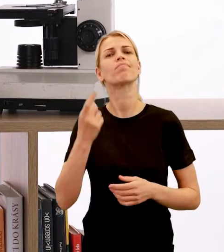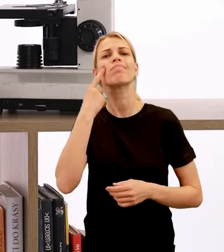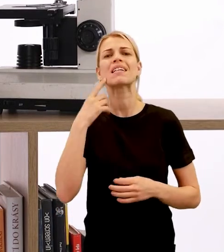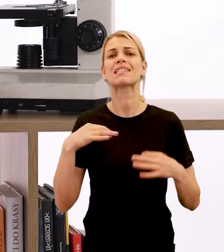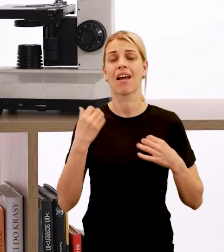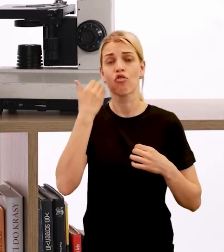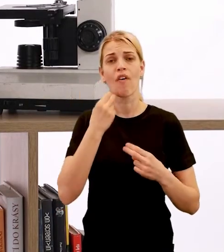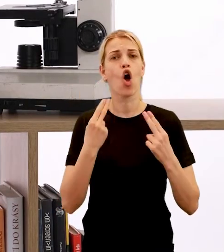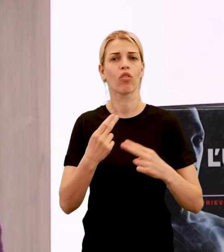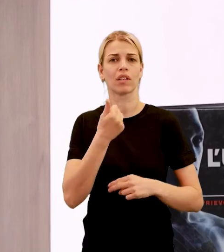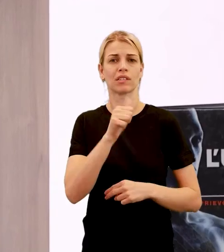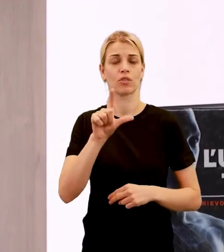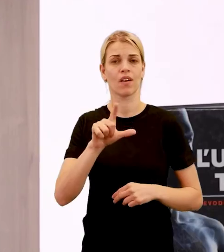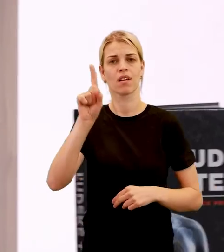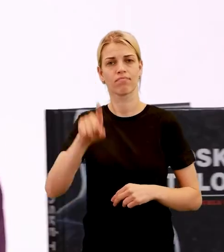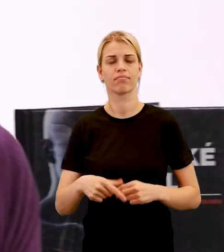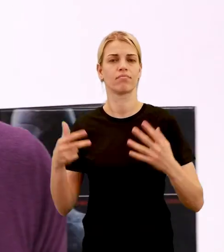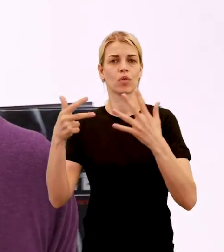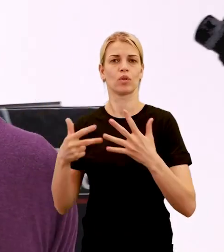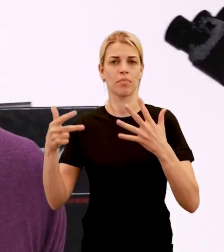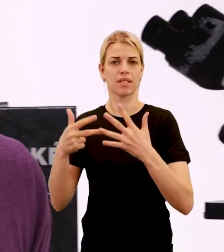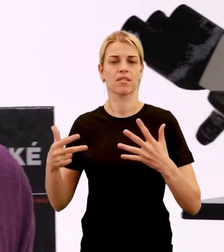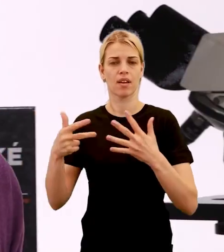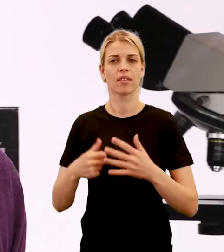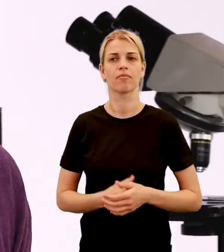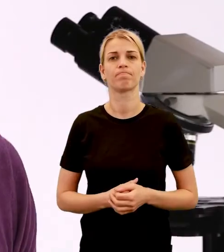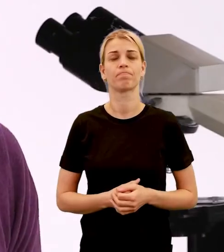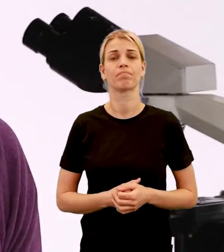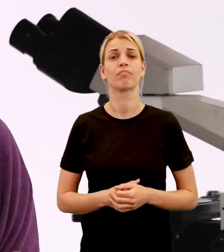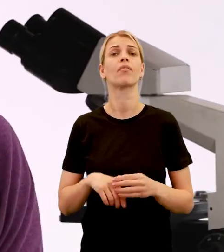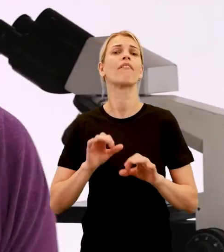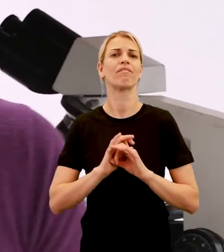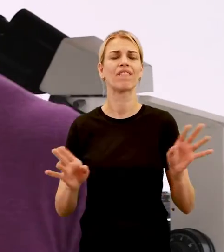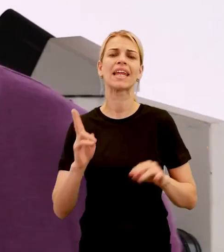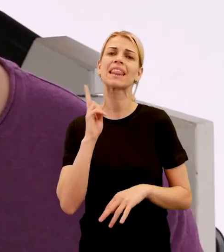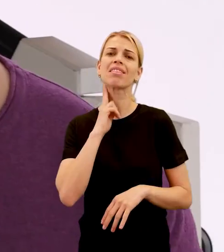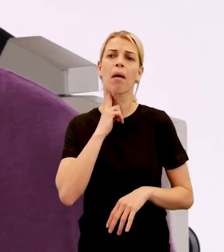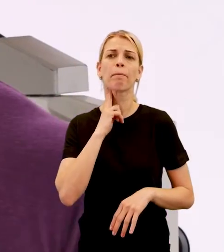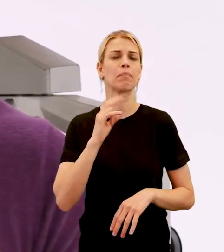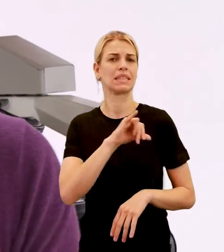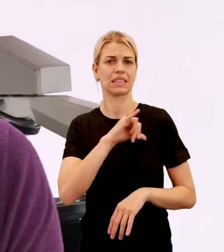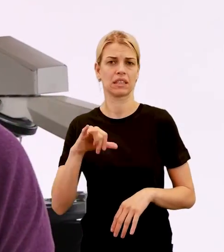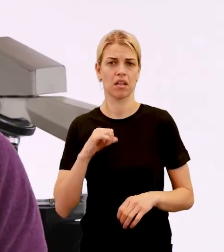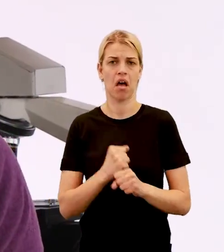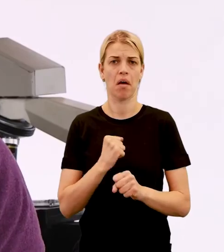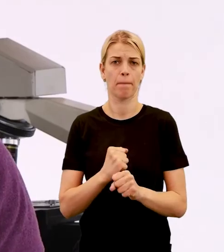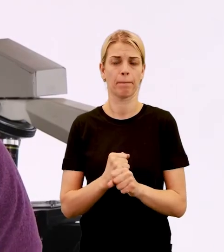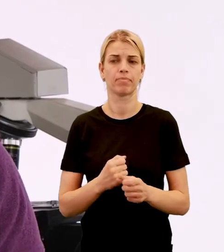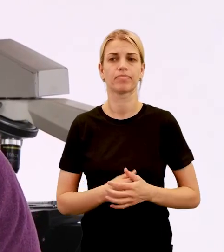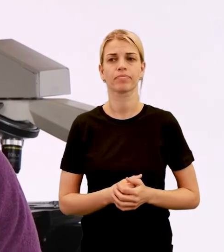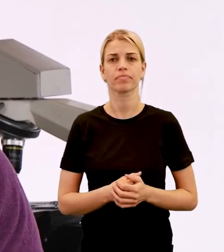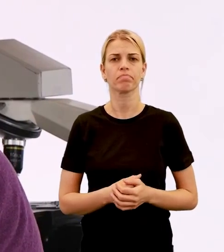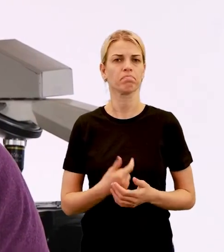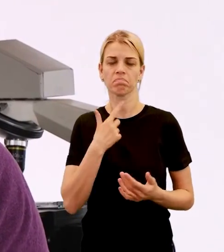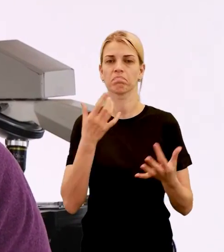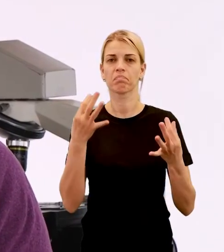80 torov. Tep si však dokážete zmerať doma aj vy sami. Je to jednoduché, stačí